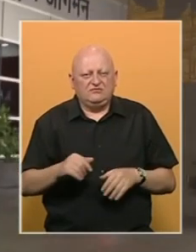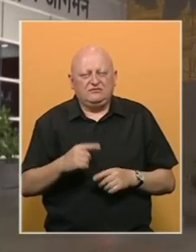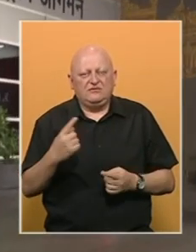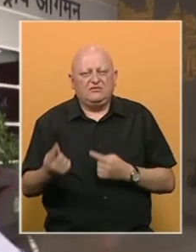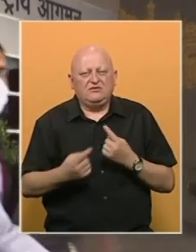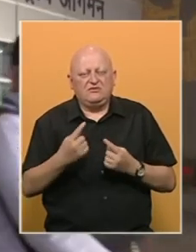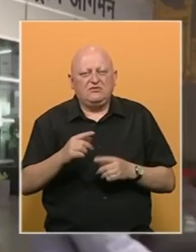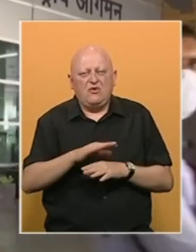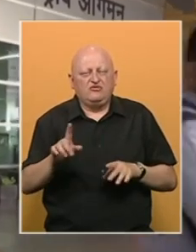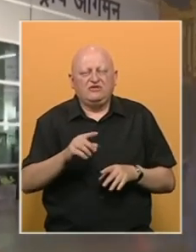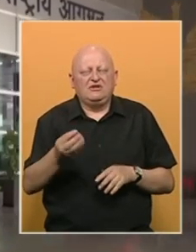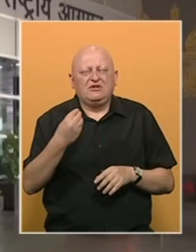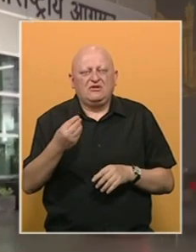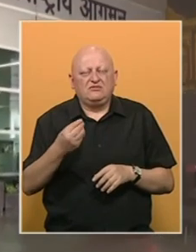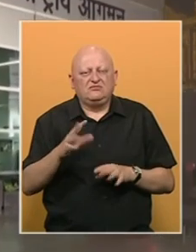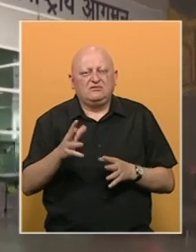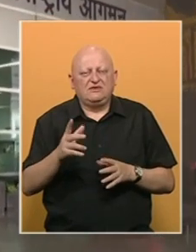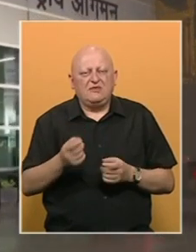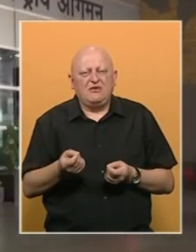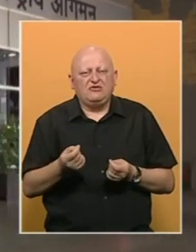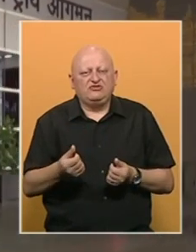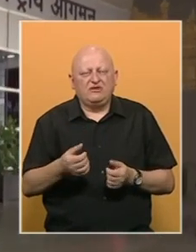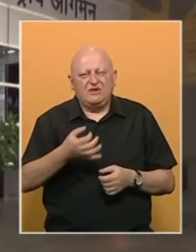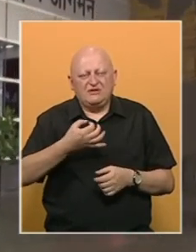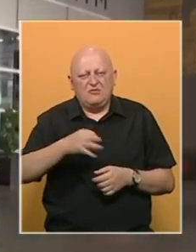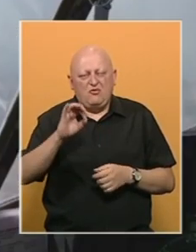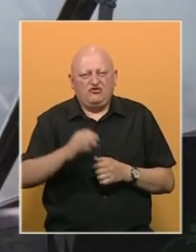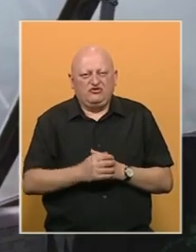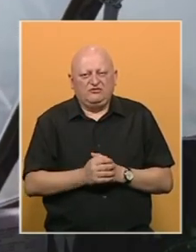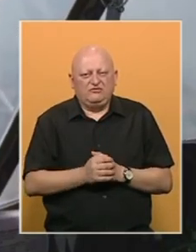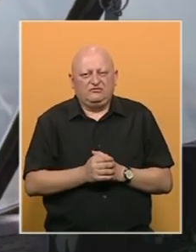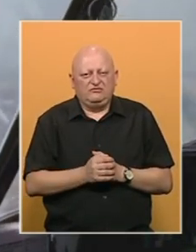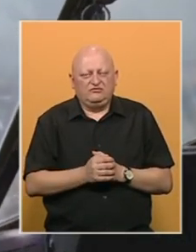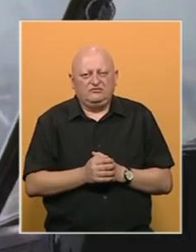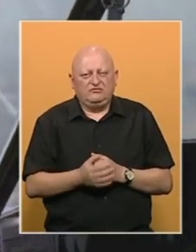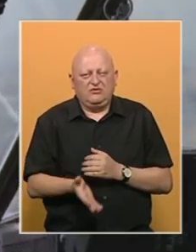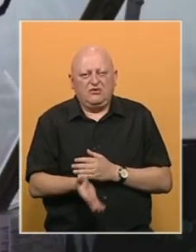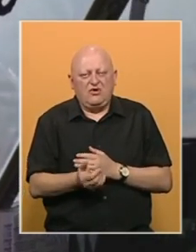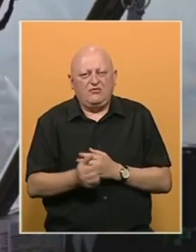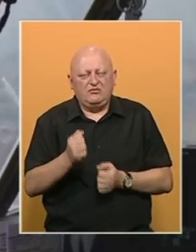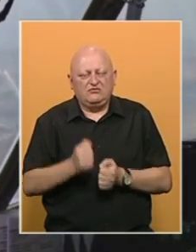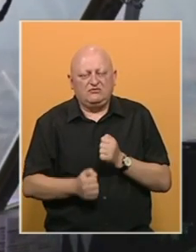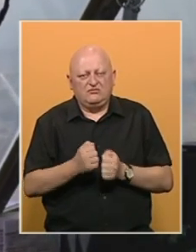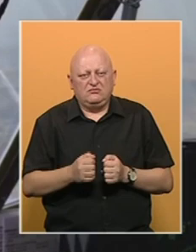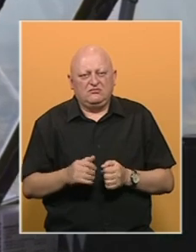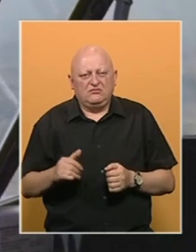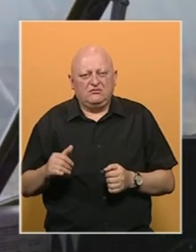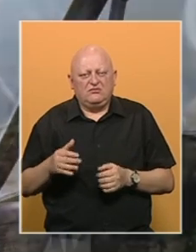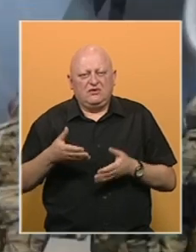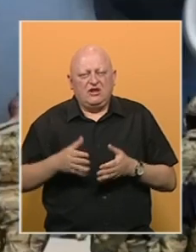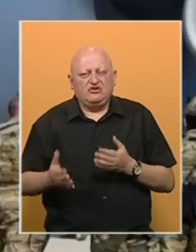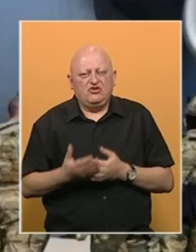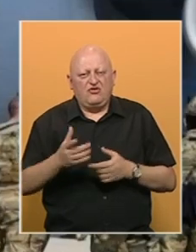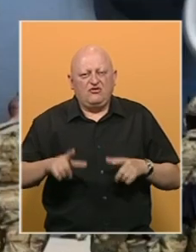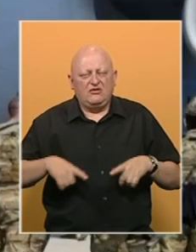Situacija uopšte nije dobra. Čini se da nema šanse da se poboljša. U bjegu od terora odvija se, ali i rađa novi